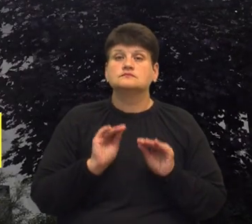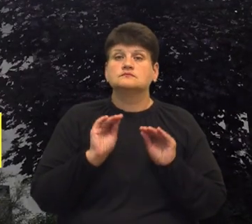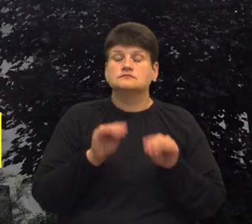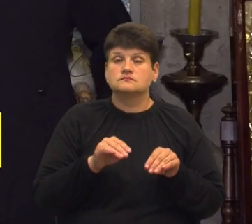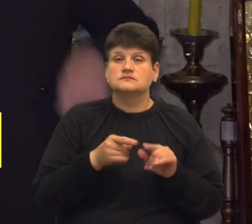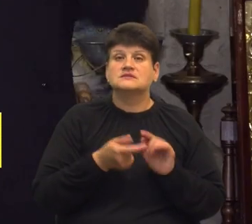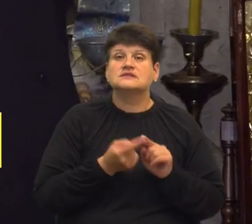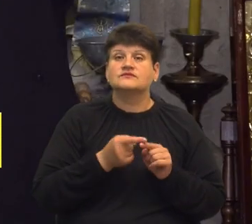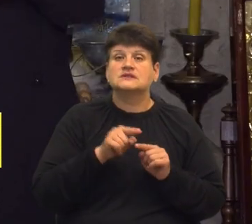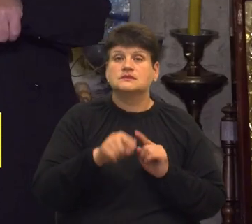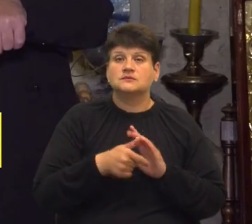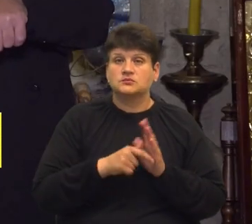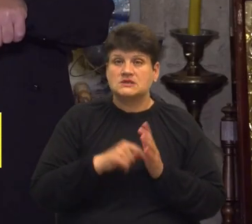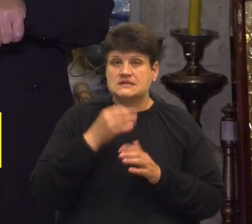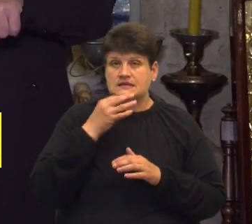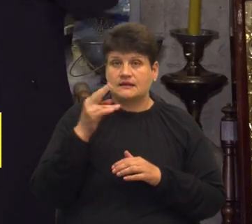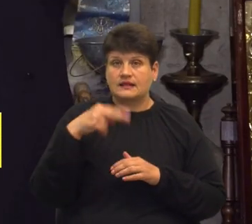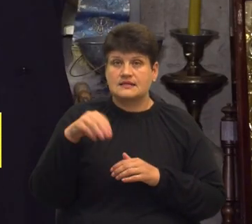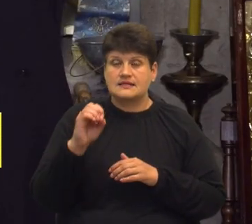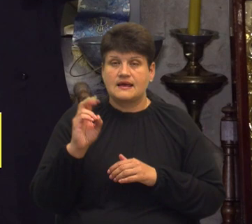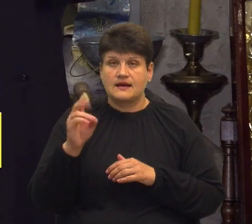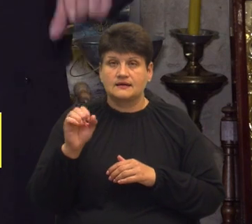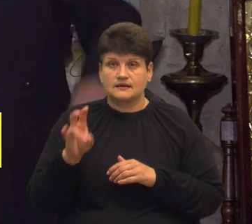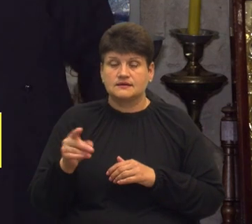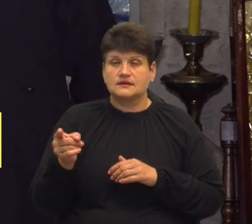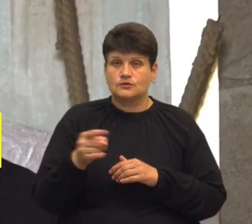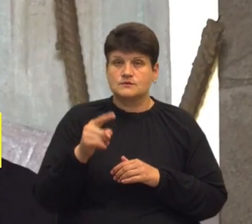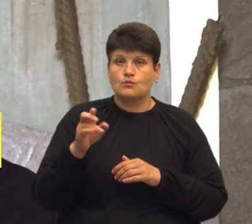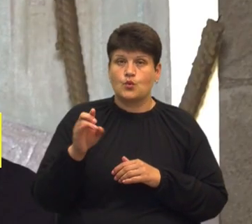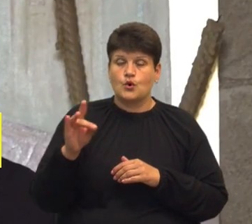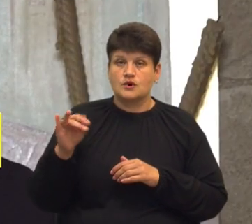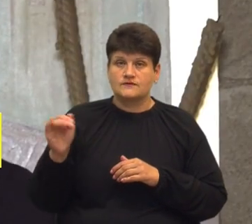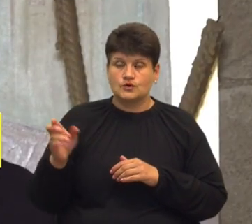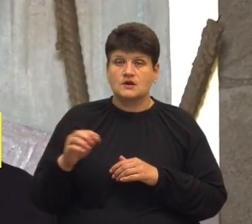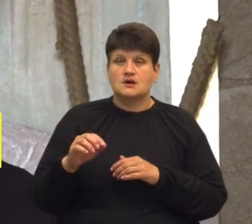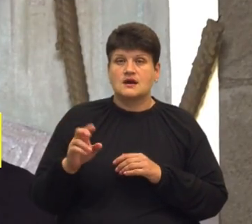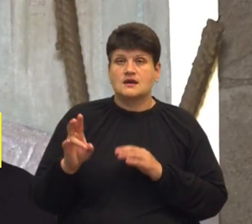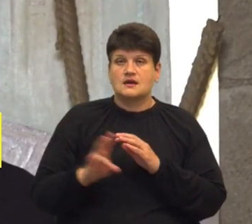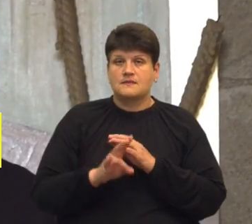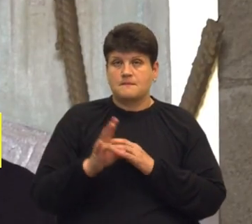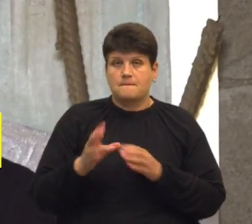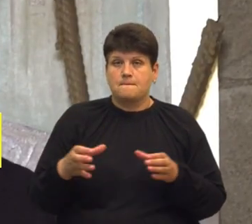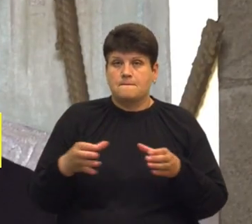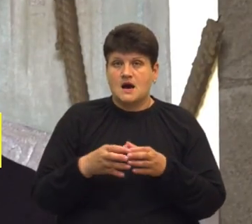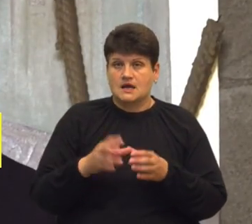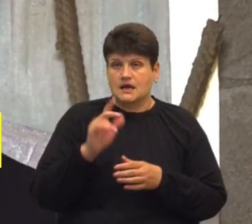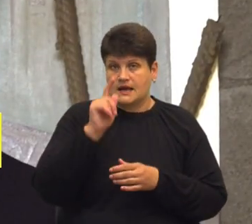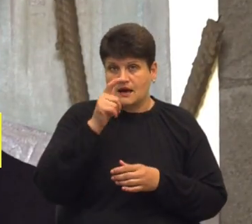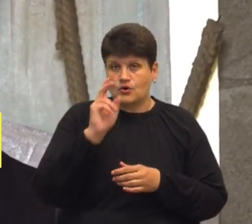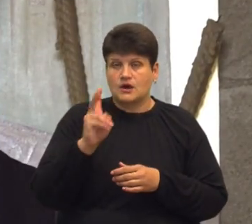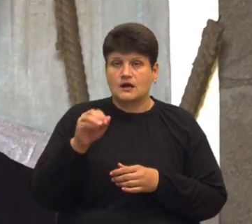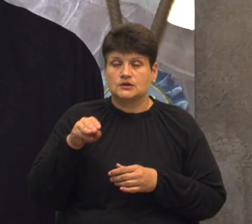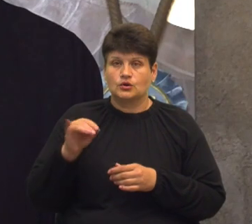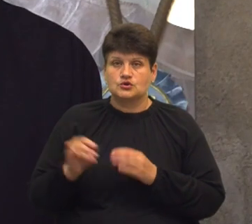приміщенні, розповів декан Тернопільського деканату Тернопільсько-зборівської архієпархії Української греко-католицької церкви отець